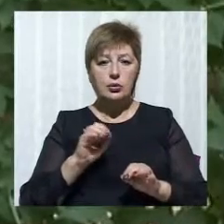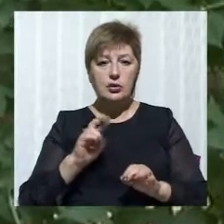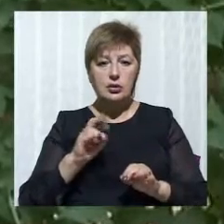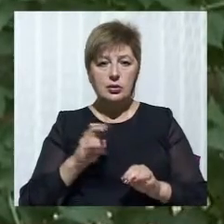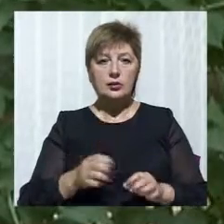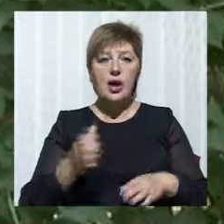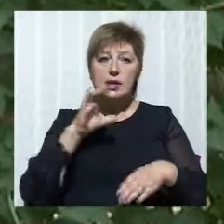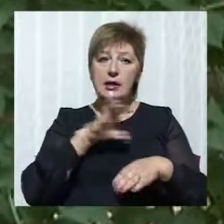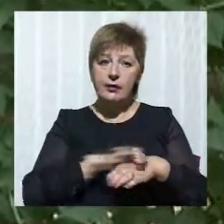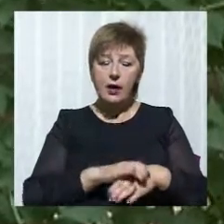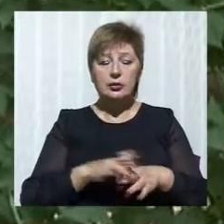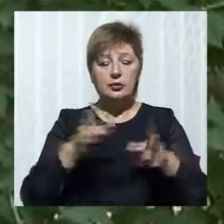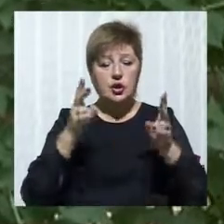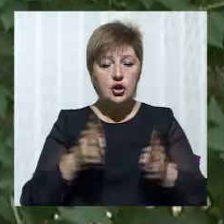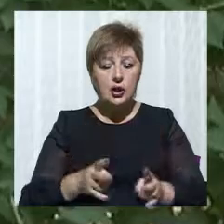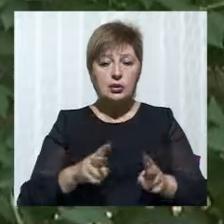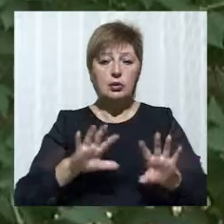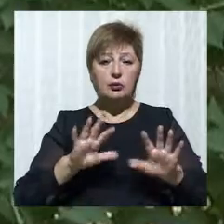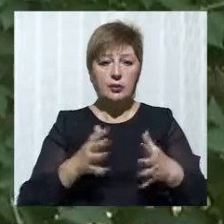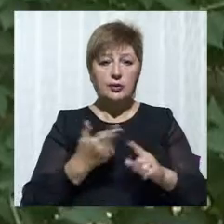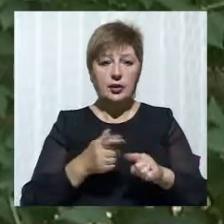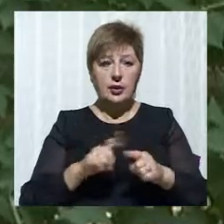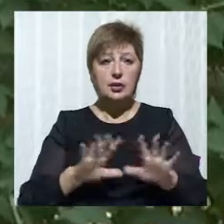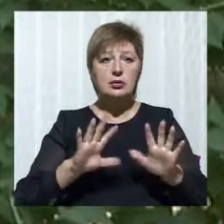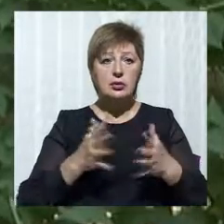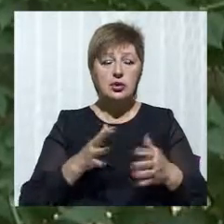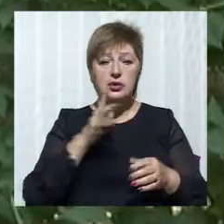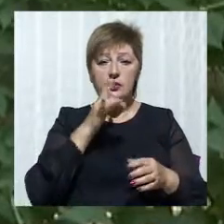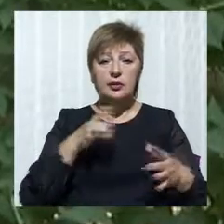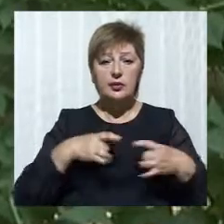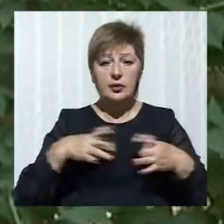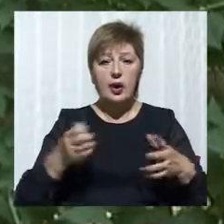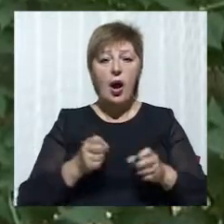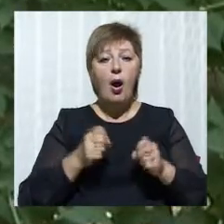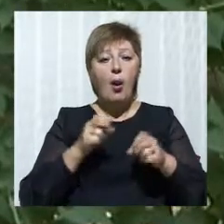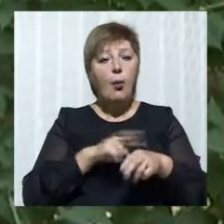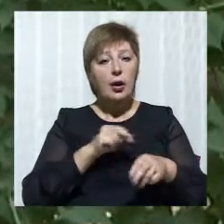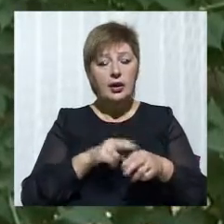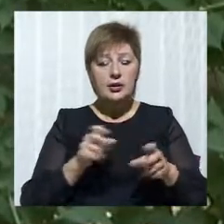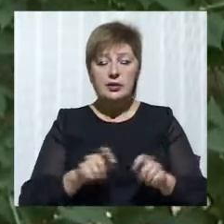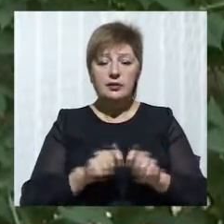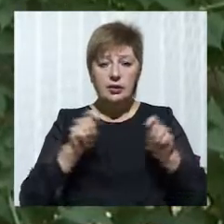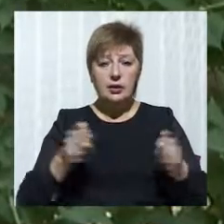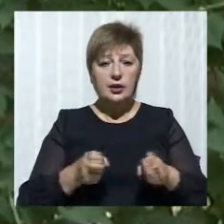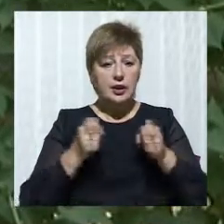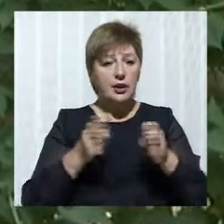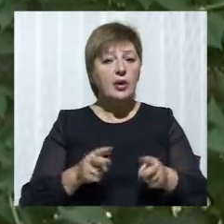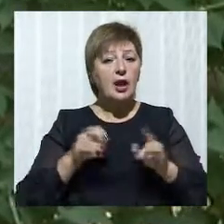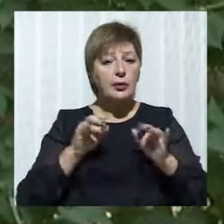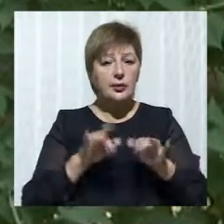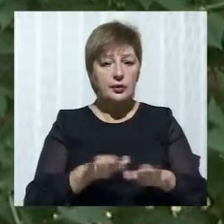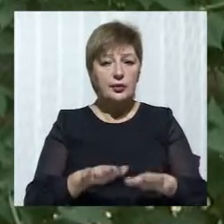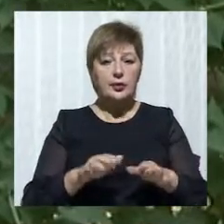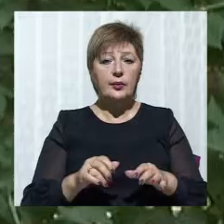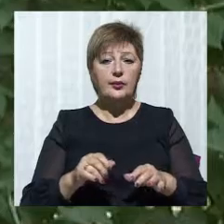нещасного випадку, який трапився під час святкування на фестивалі, поліція порушила кримінальне провадження за частиною першої статті 115